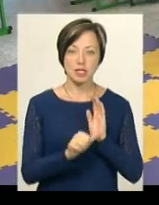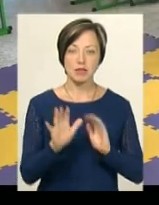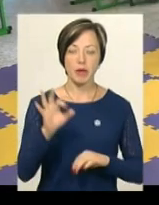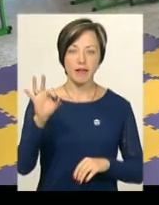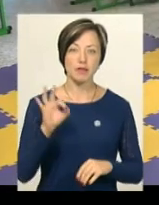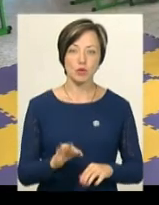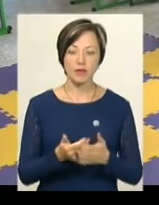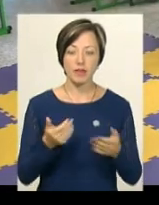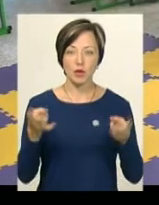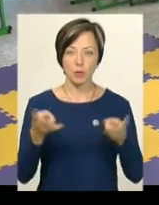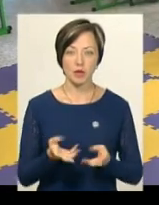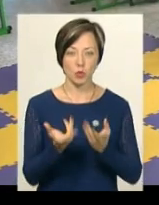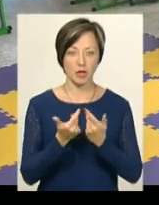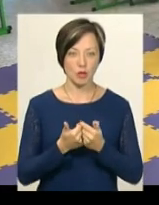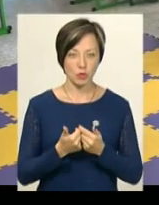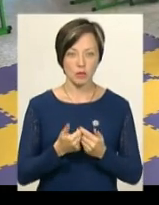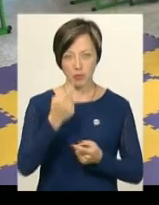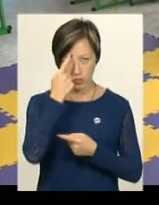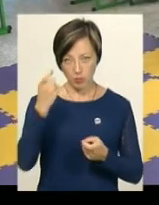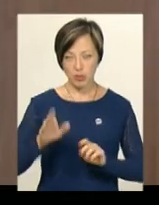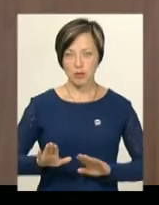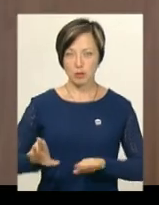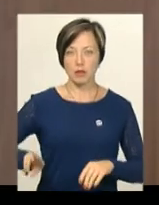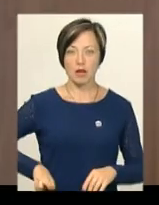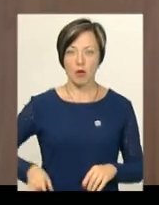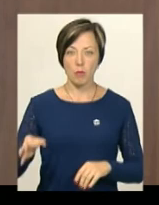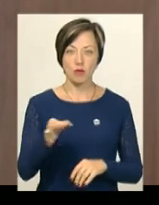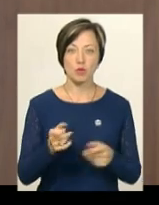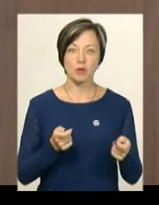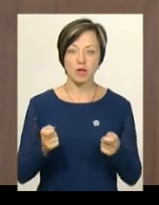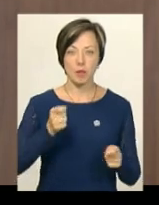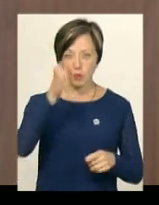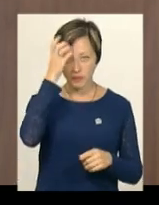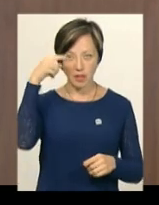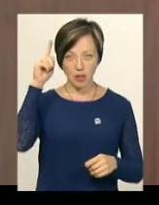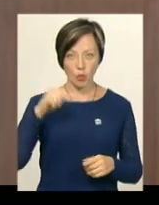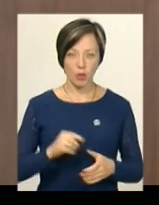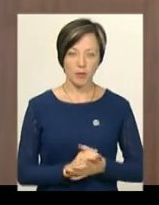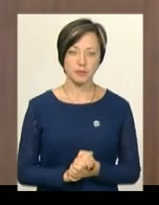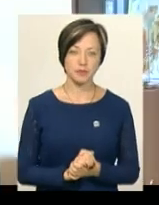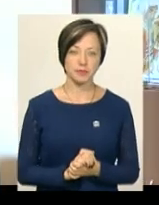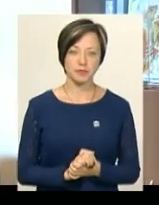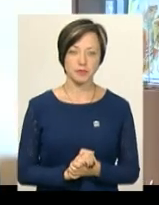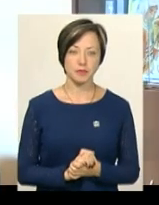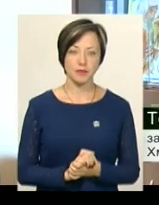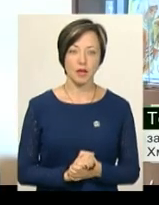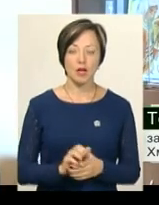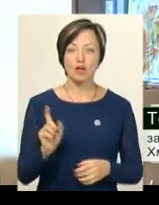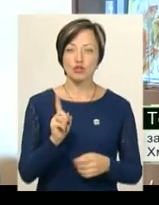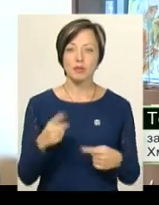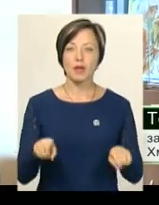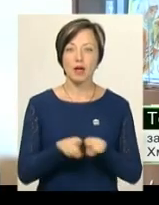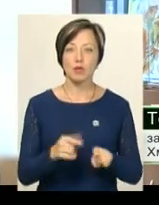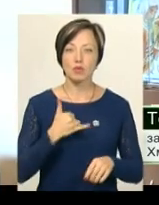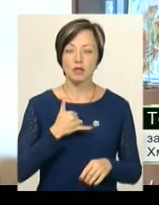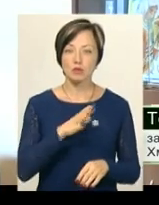% від необхідної кількості, повідомила заступник директора обласного департаменту освіти і науки Тетяна Дупляк. Щоби такі були у нас